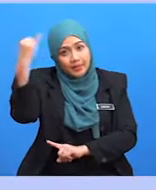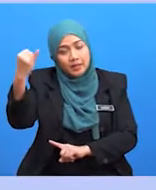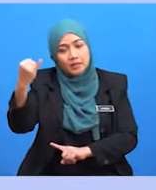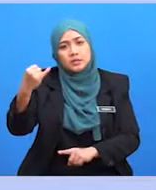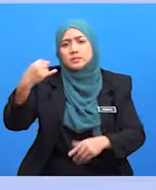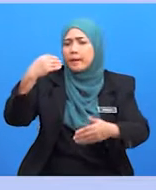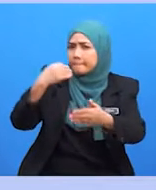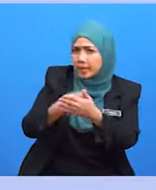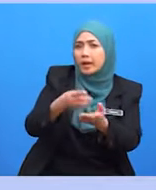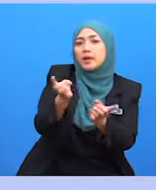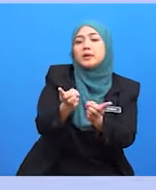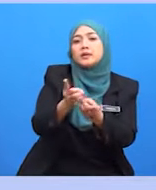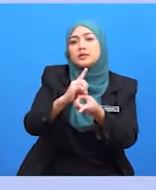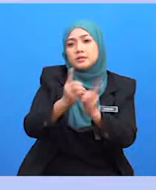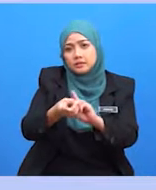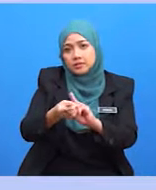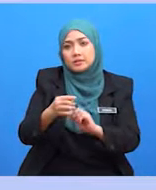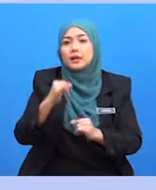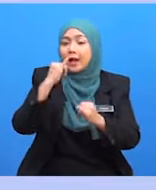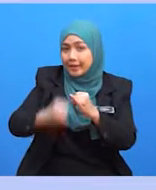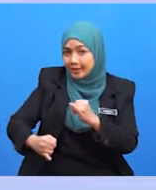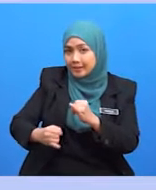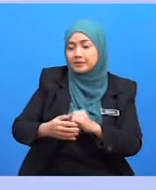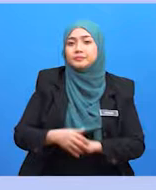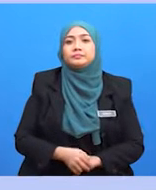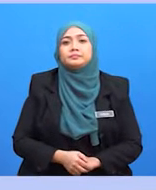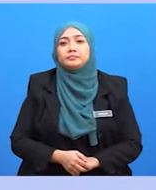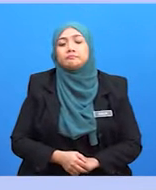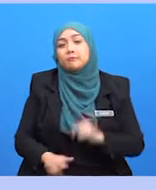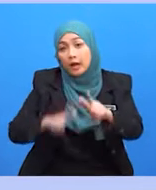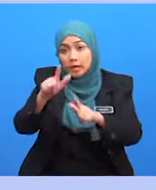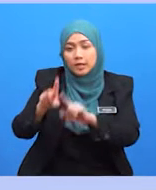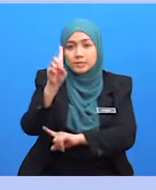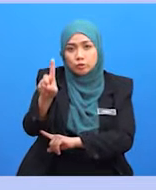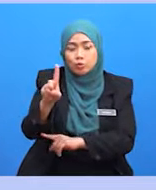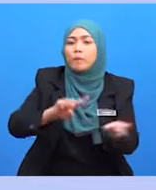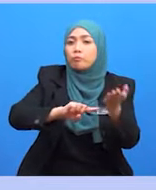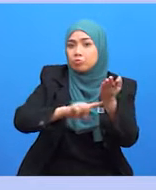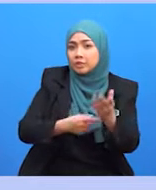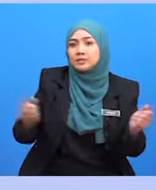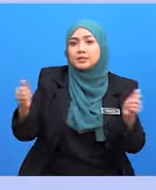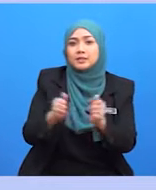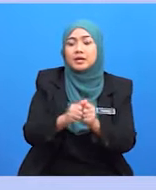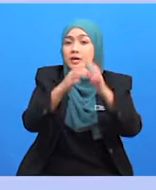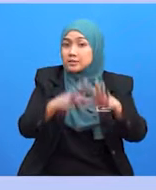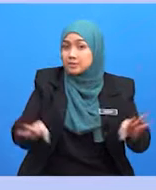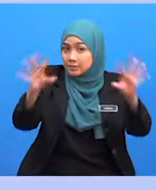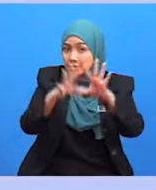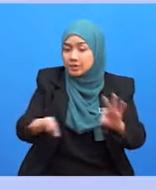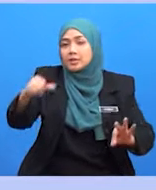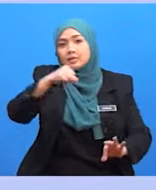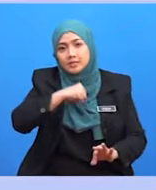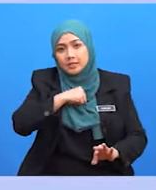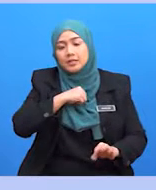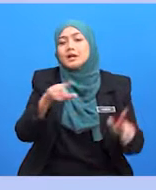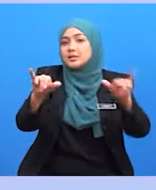Mari kita ulang semula langkah-langkahnya. Langkah pertama, memulakan dengan cerita situasi syarikat anda.